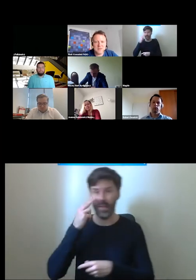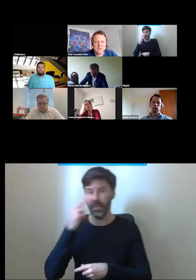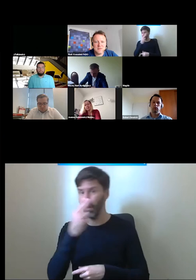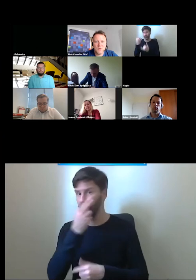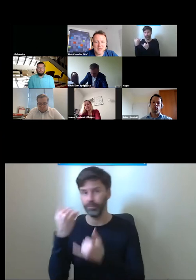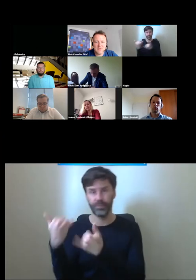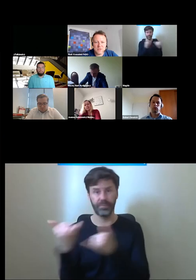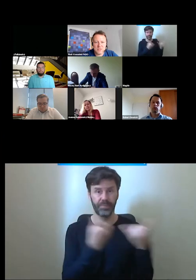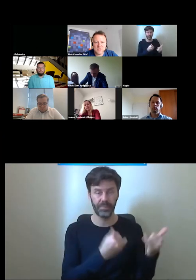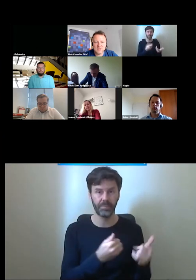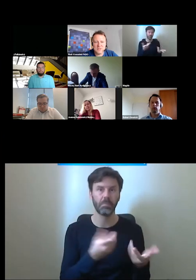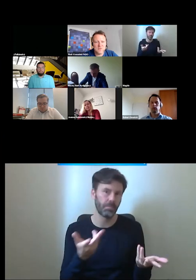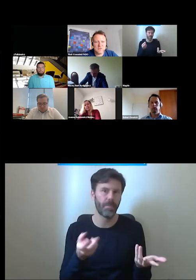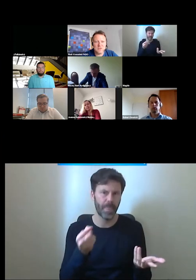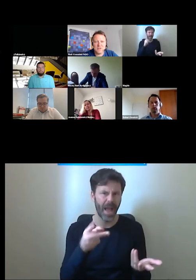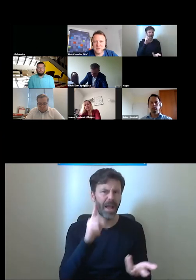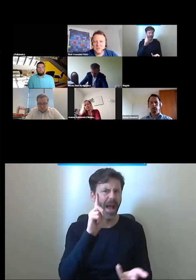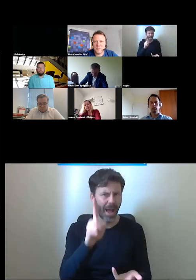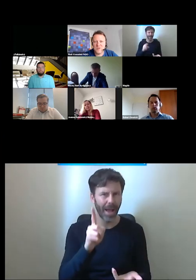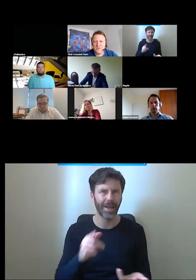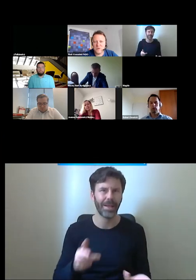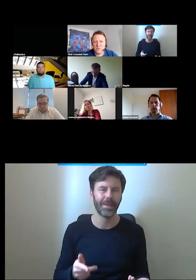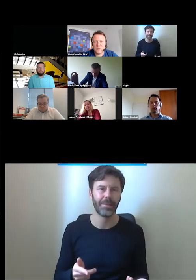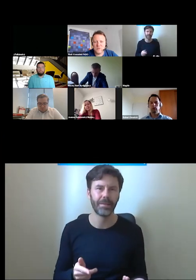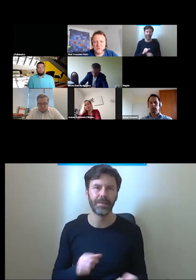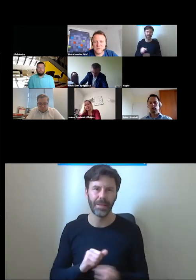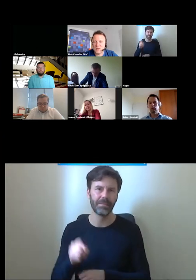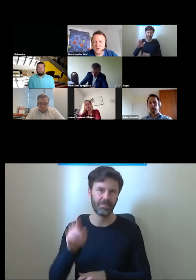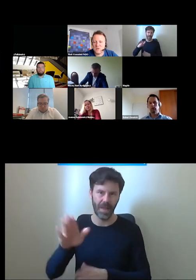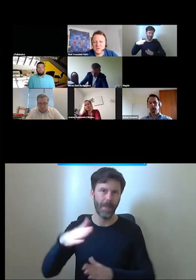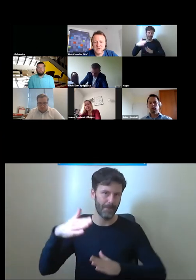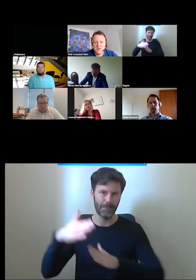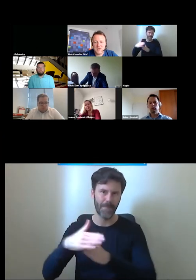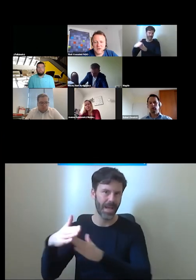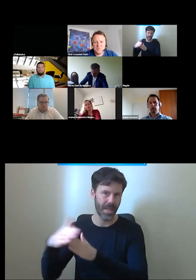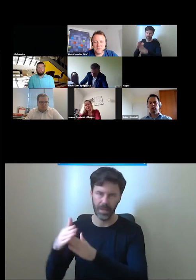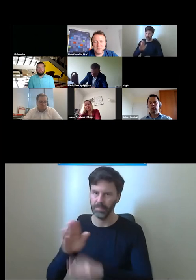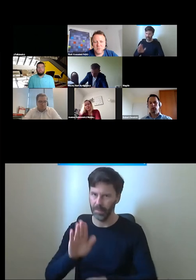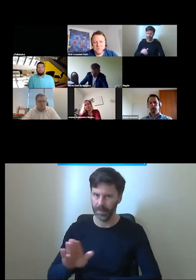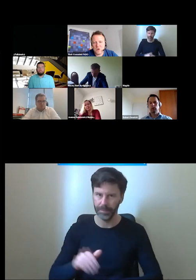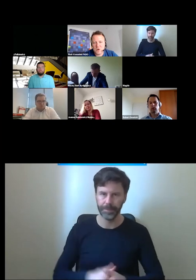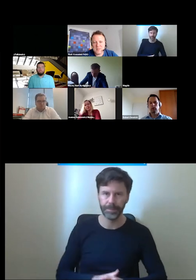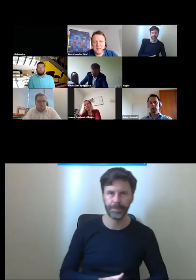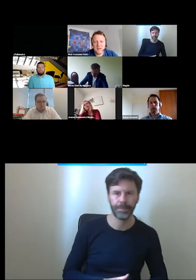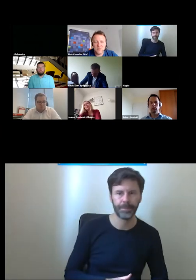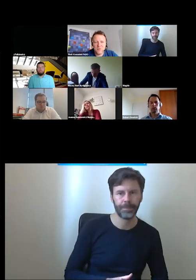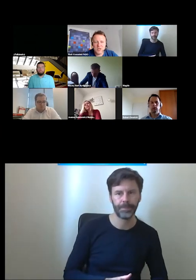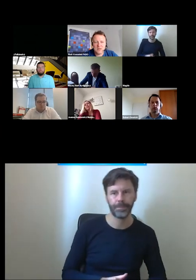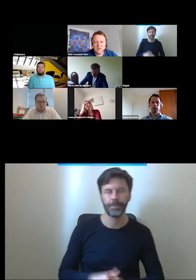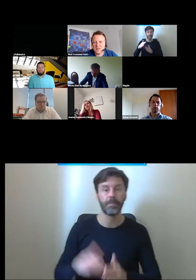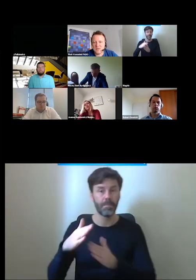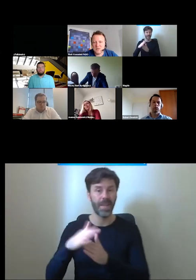łatwo też niestety stworzyć bariery które będą utrudniały chodzenie